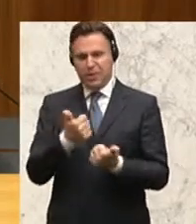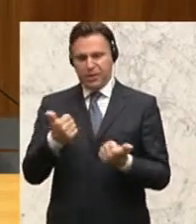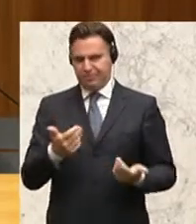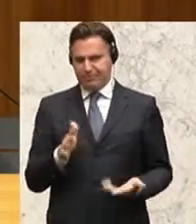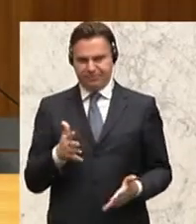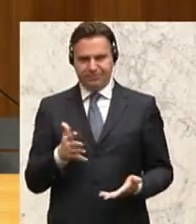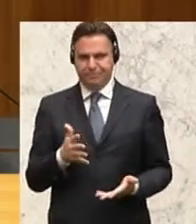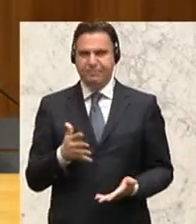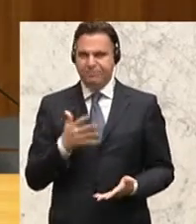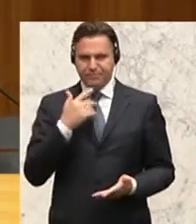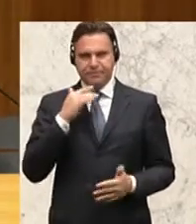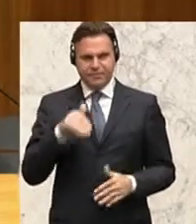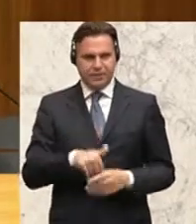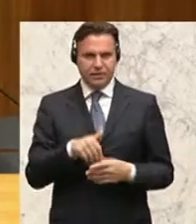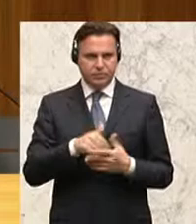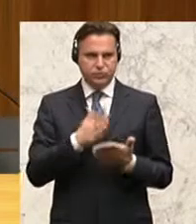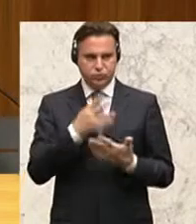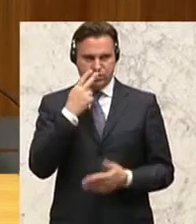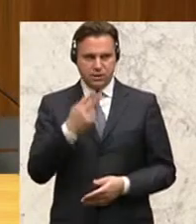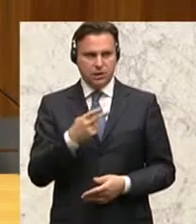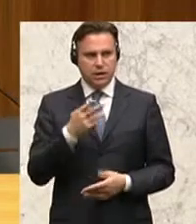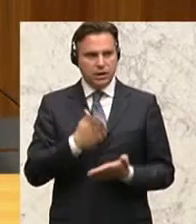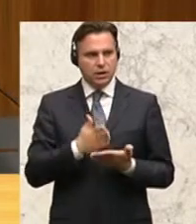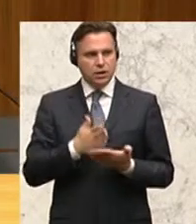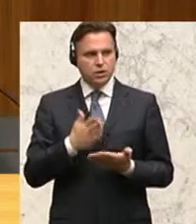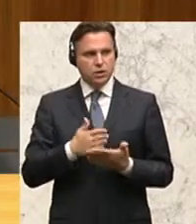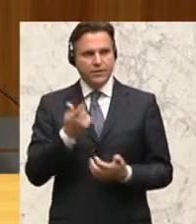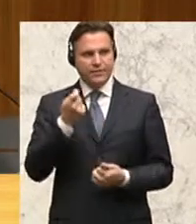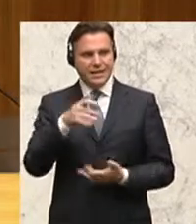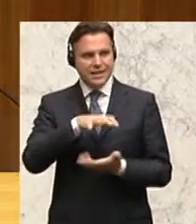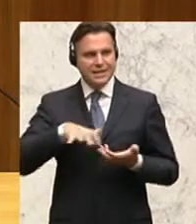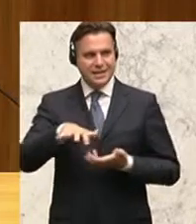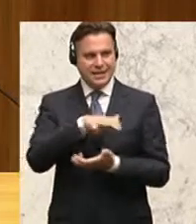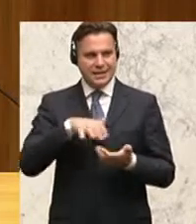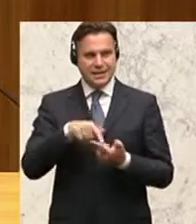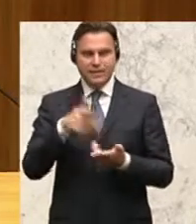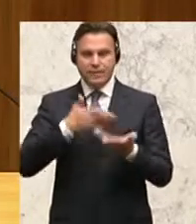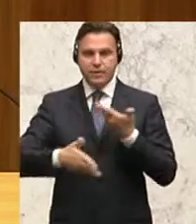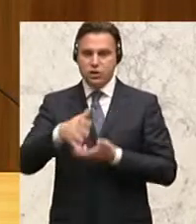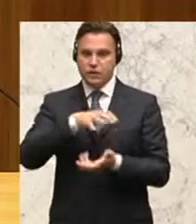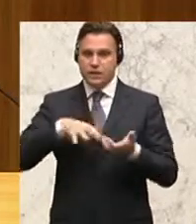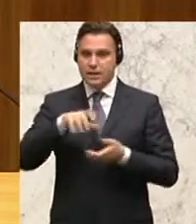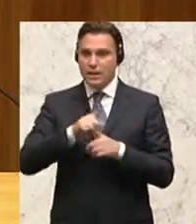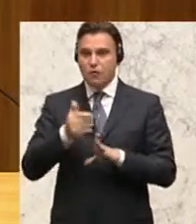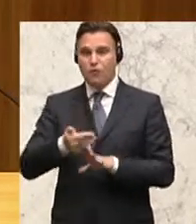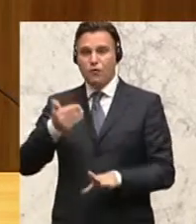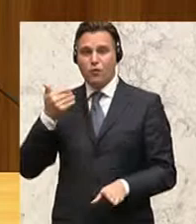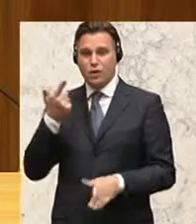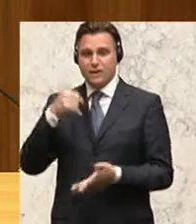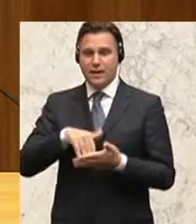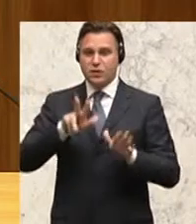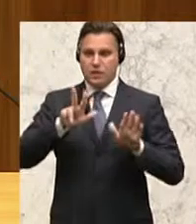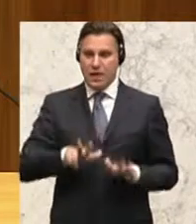unbestritten, nämlich nicht nur in der Zeit der Finanzkrise und der Wirtschaftskrise, sondern leider auch schon davor, also vor dem Jahr 2008 keine